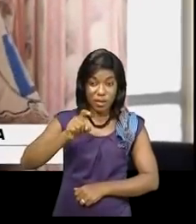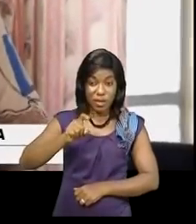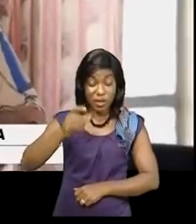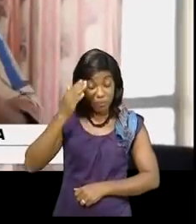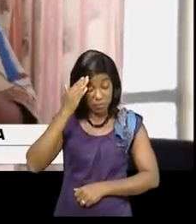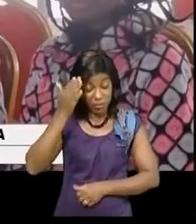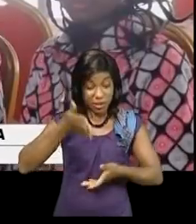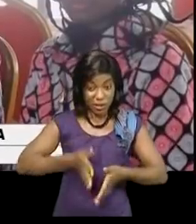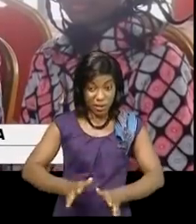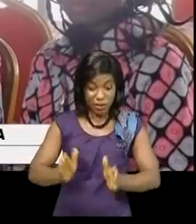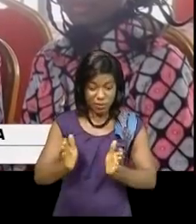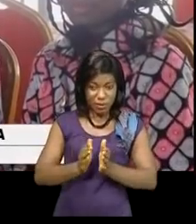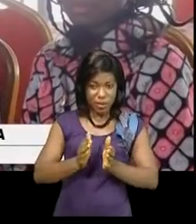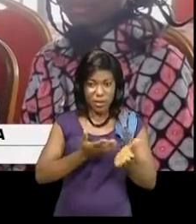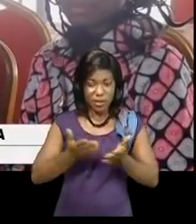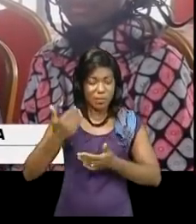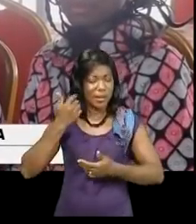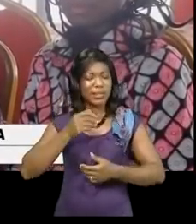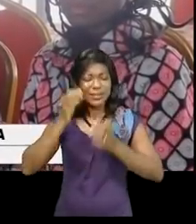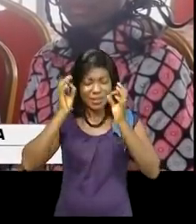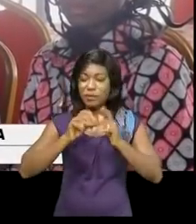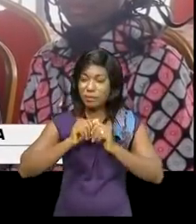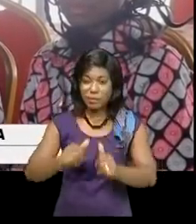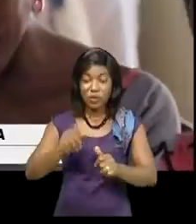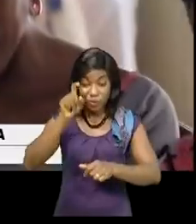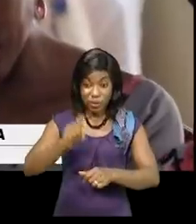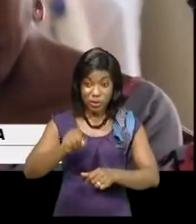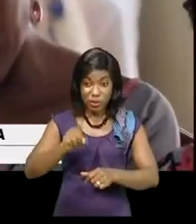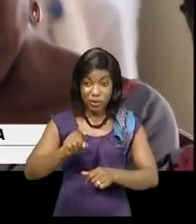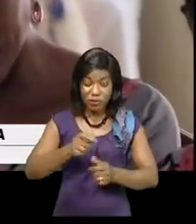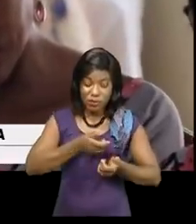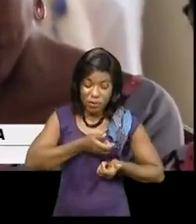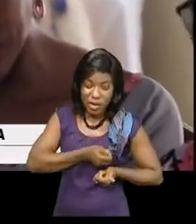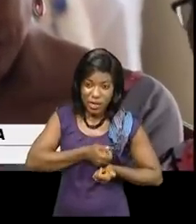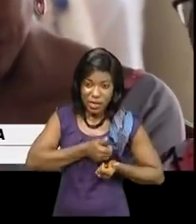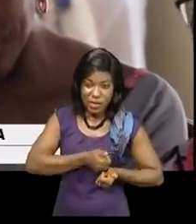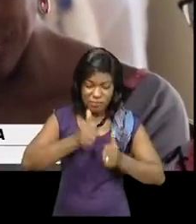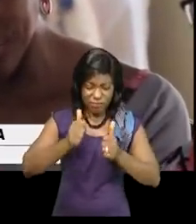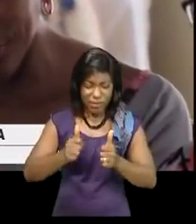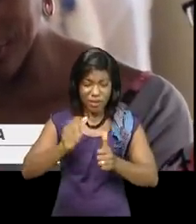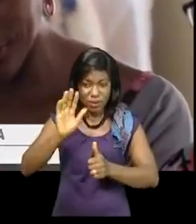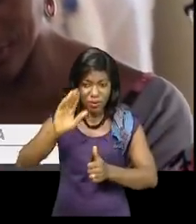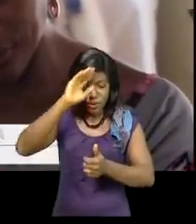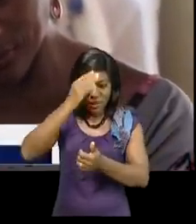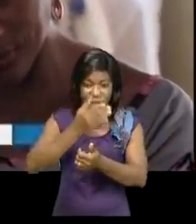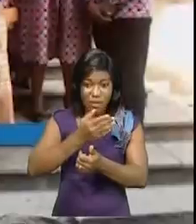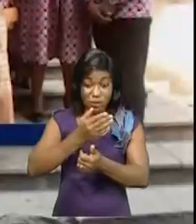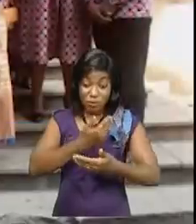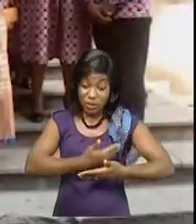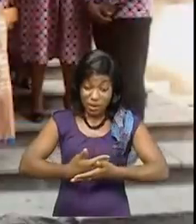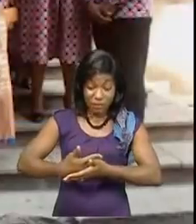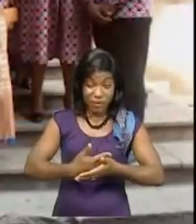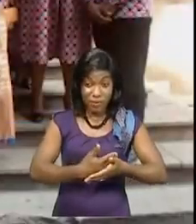ou peu d'enfants importe moins seulement il faut beaucoup allaiter son enfant pour combattre toute tentative de